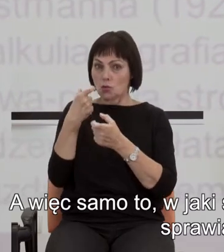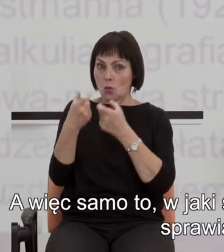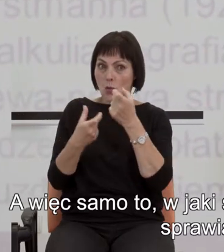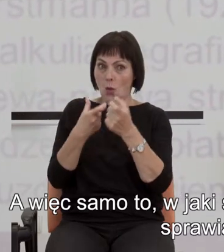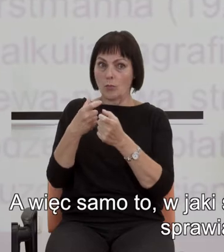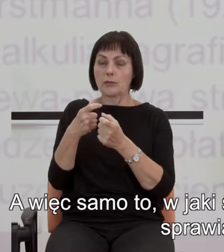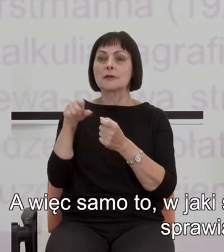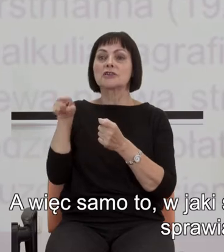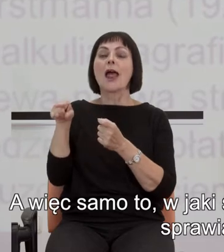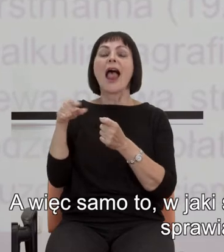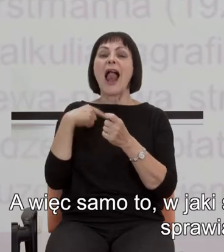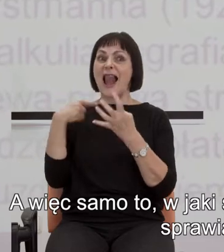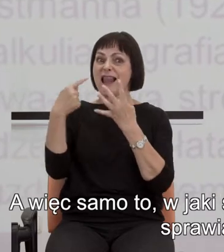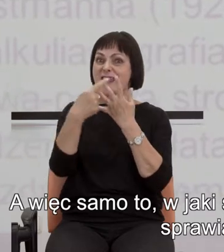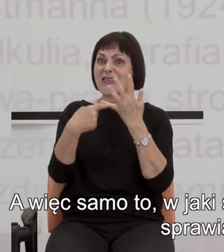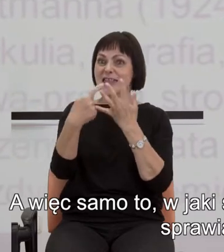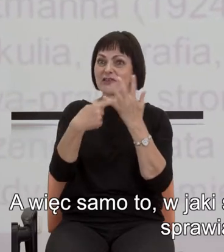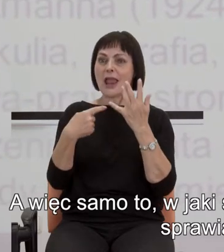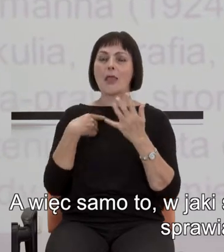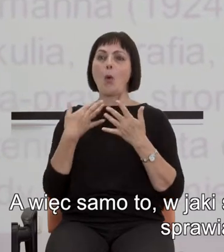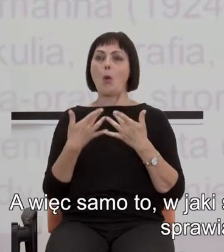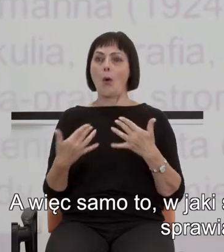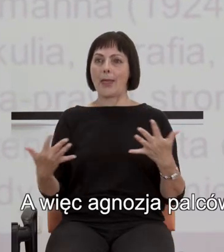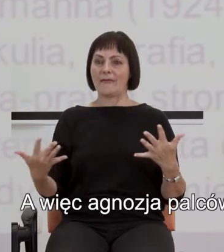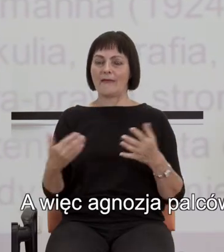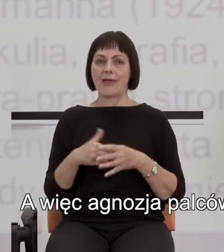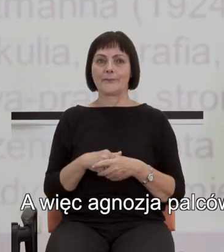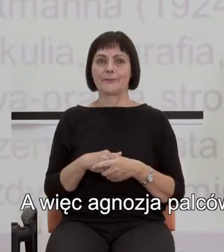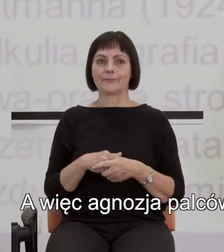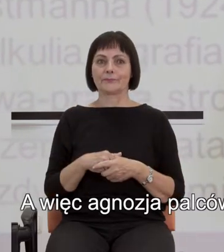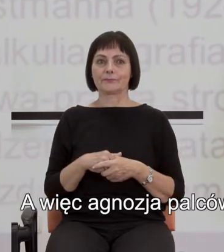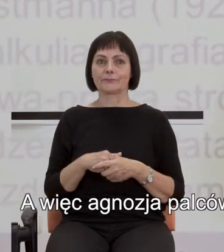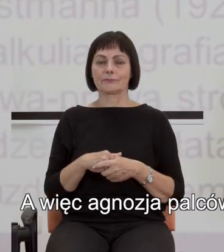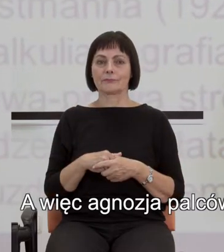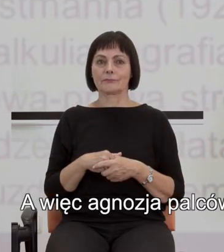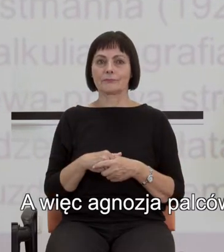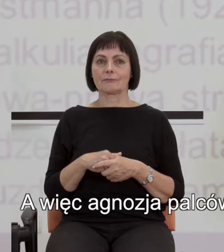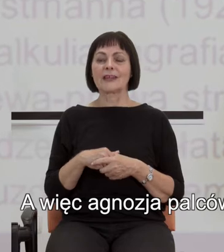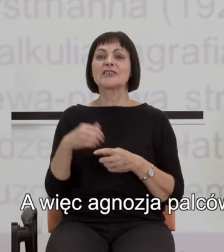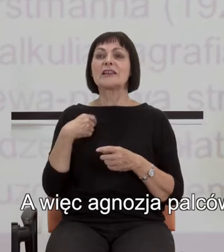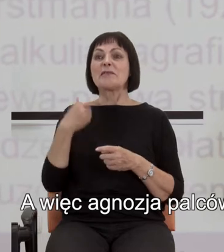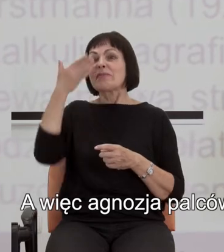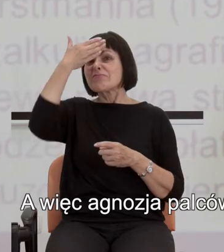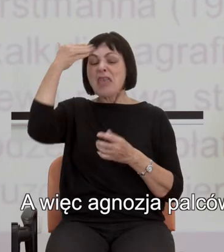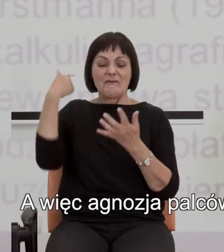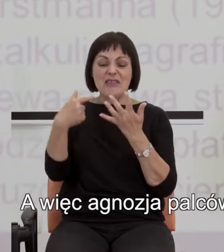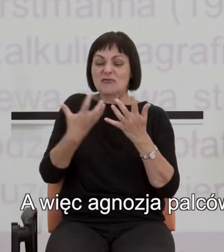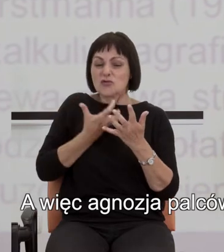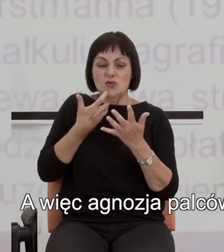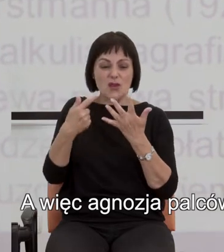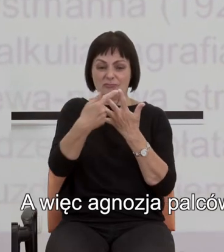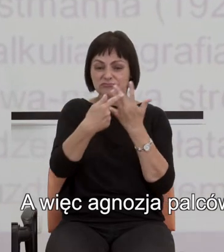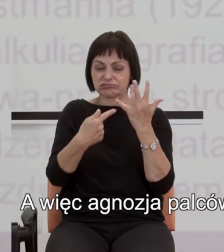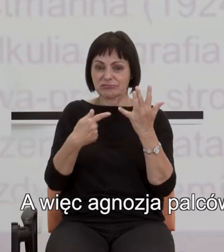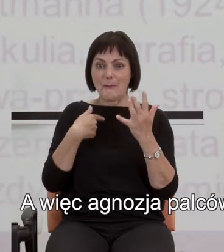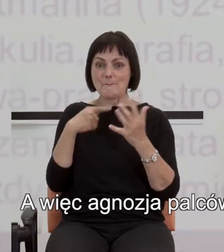że liczenie staje się dla nas łatwiejsze. A więc agnozja palców w zespole Gerstmana